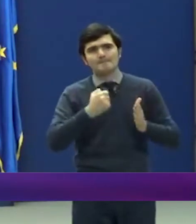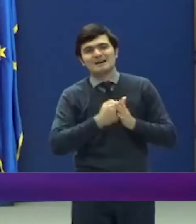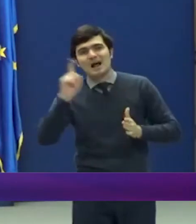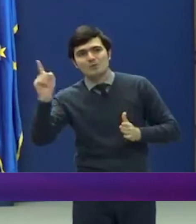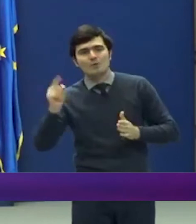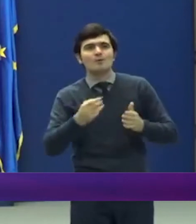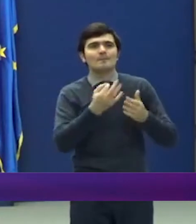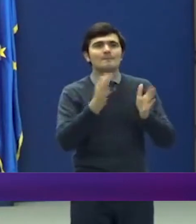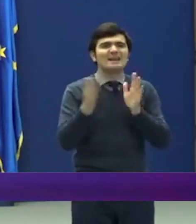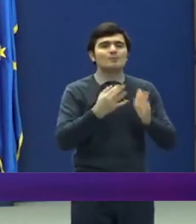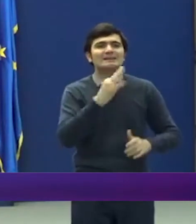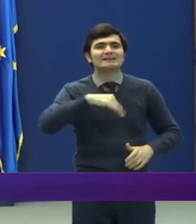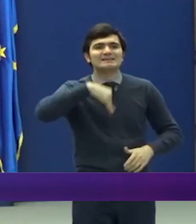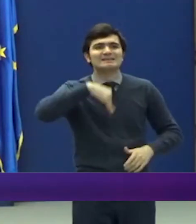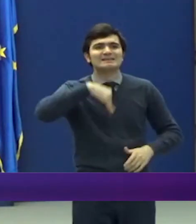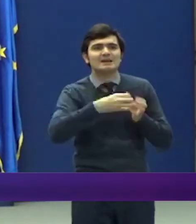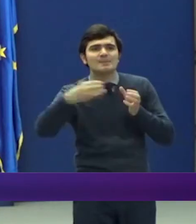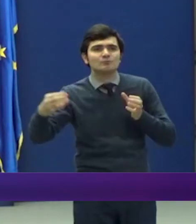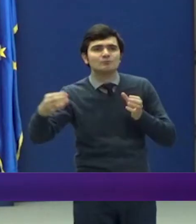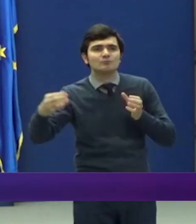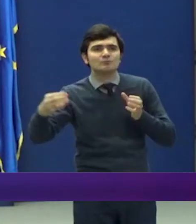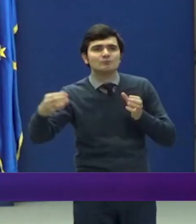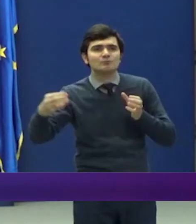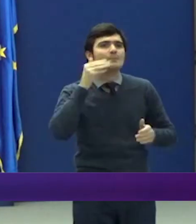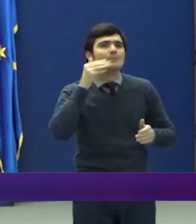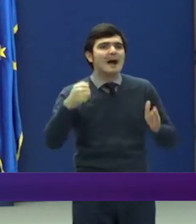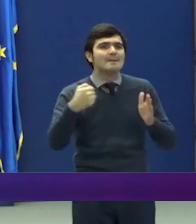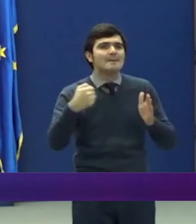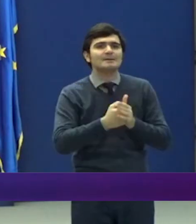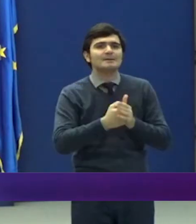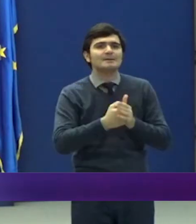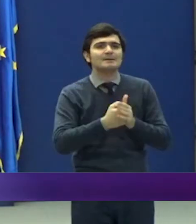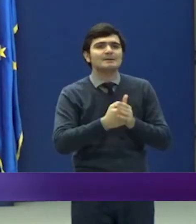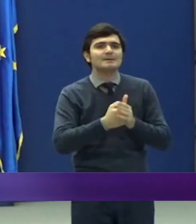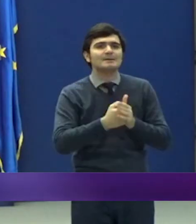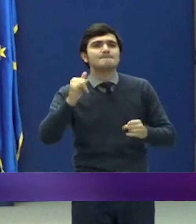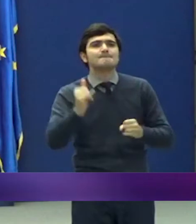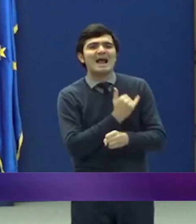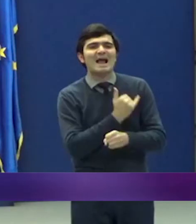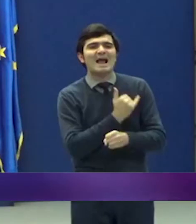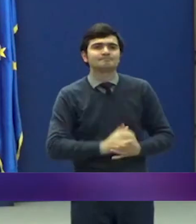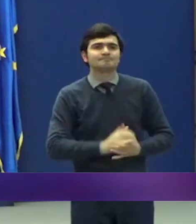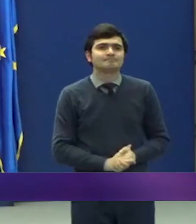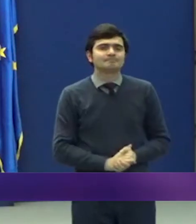începând cu data de 5 mai până în data de 14 mai, inclusiv.